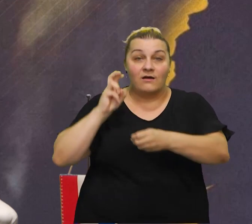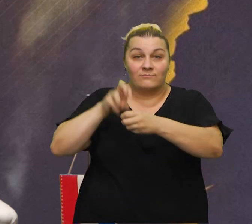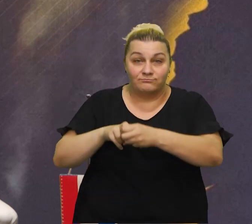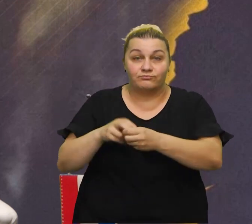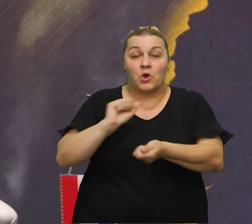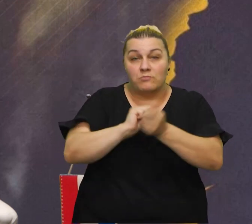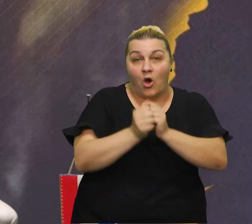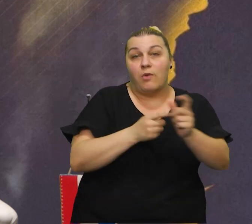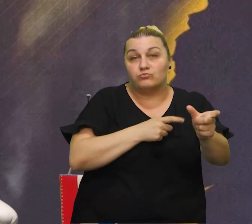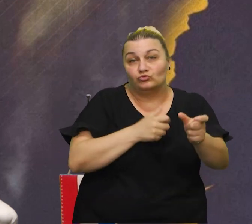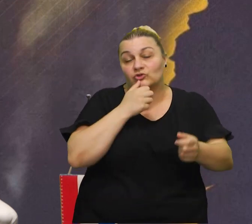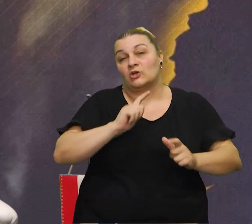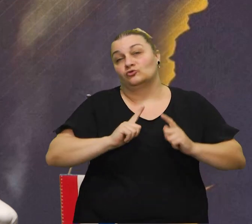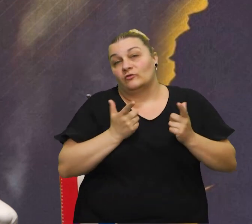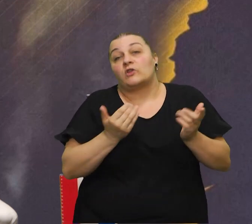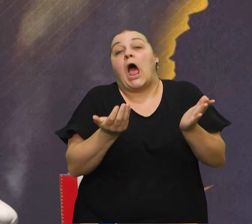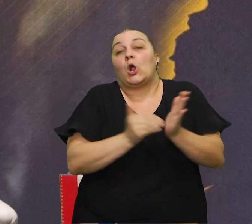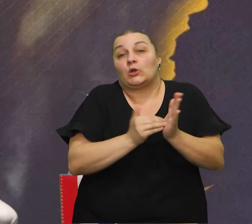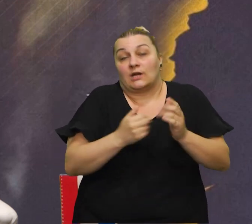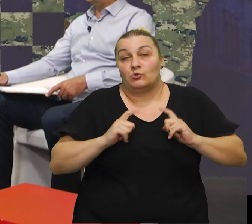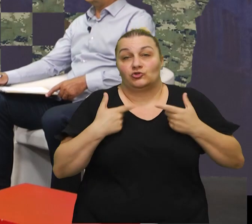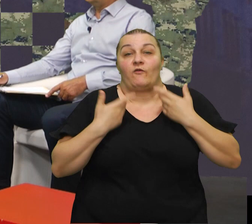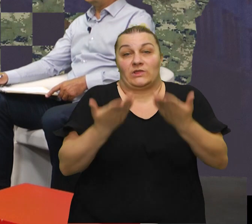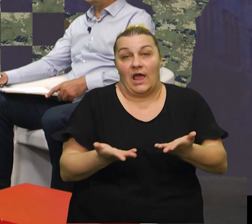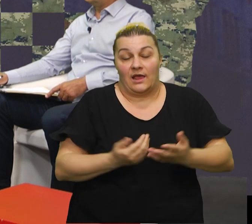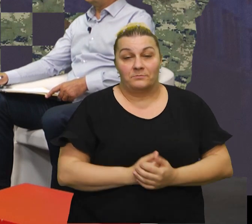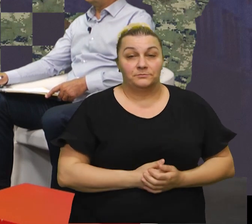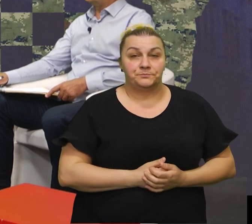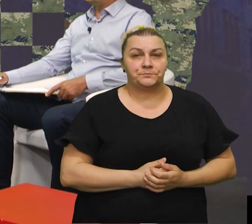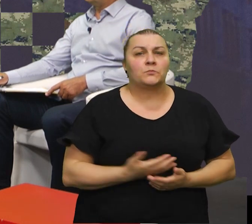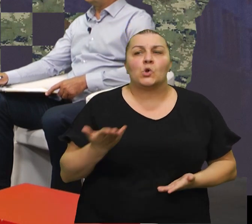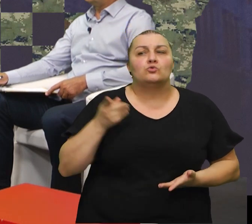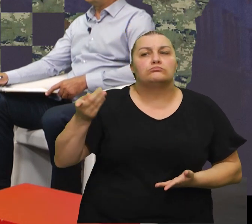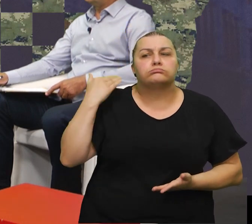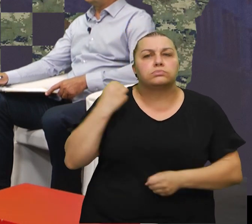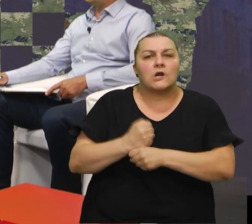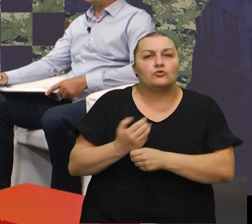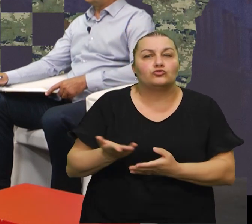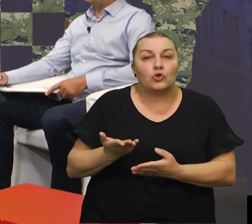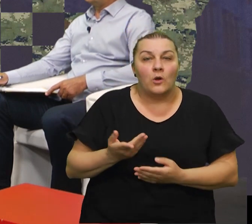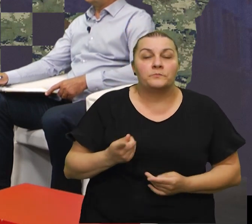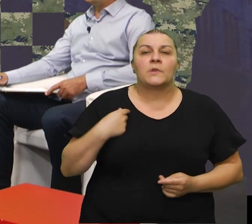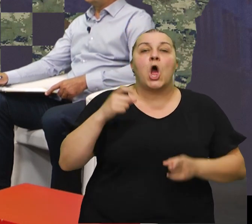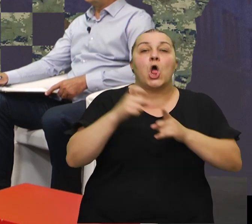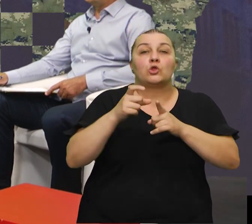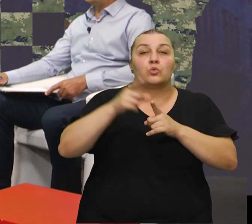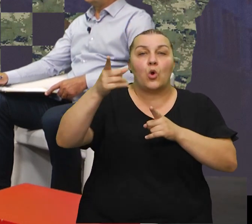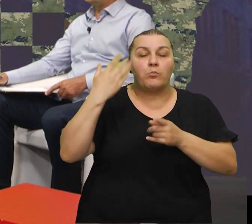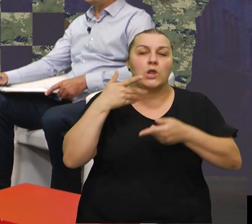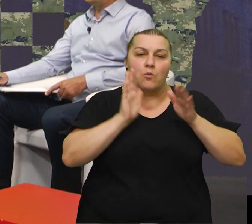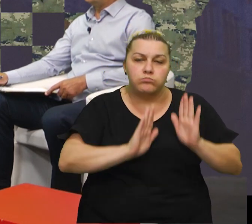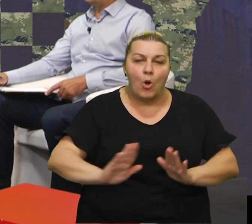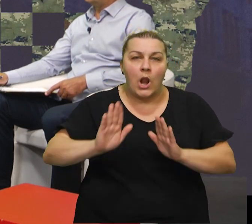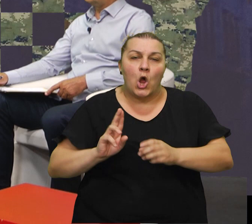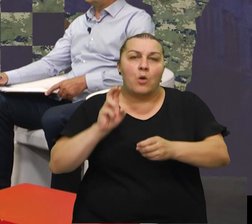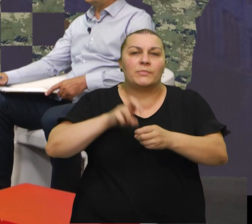zastavu se boriti i ako treba je život dati. Šta se vi tada i vi se radili? Pa ja sam tada u Dugo Polako se priključivao